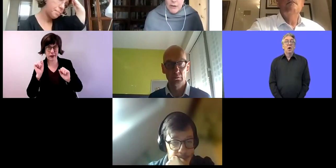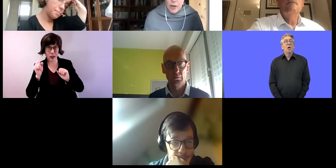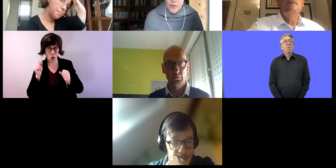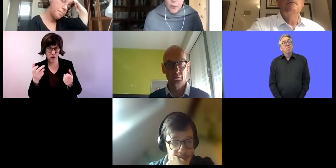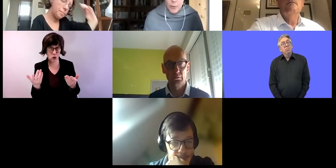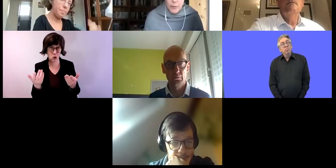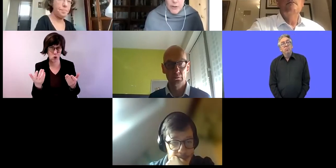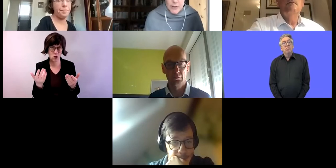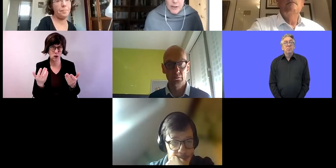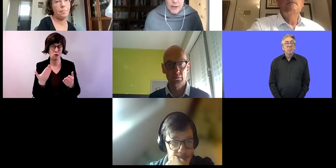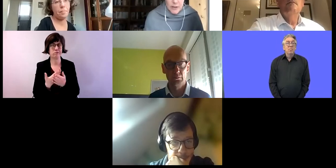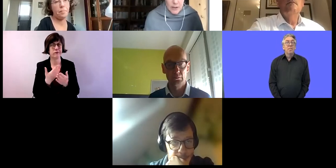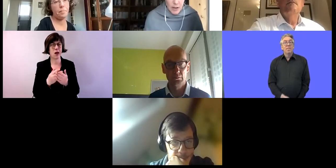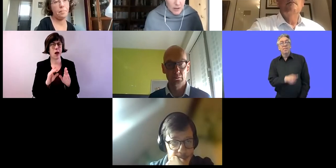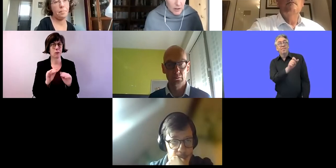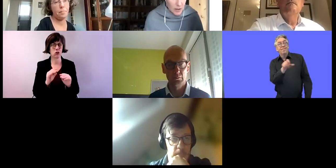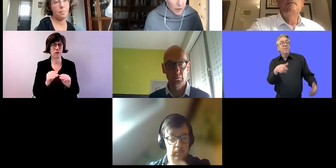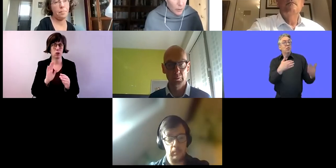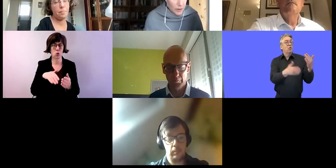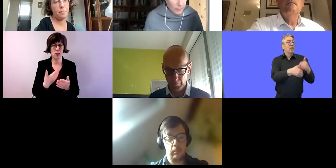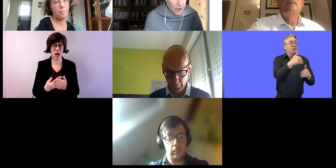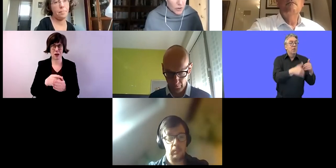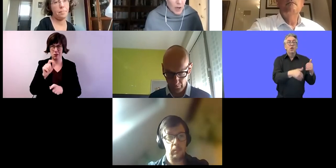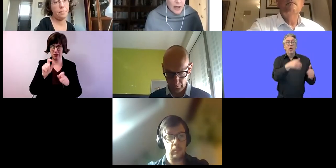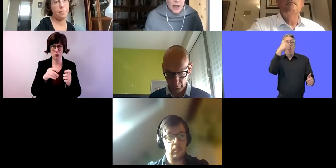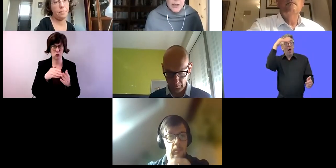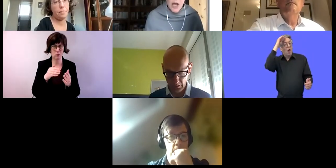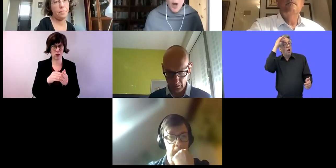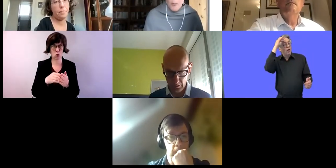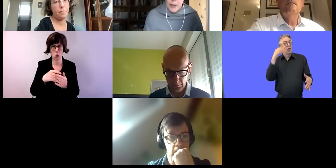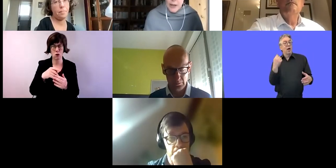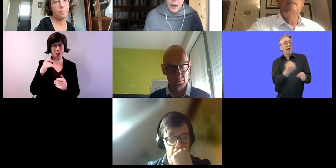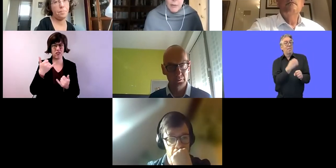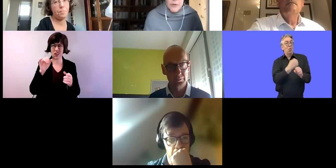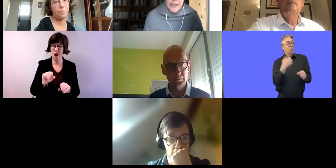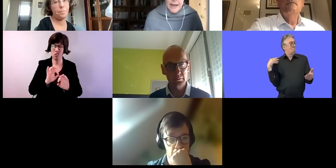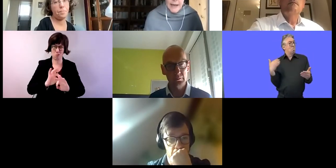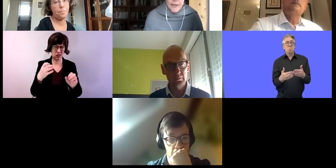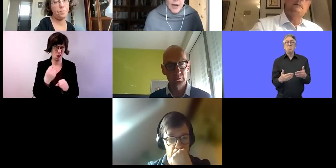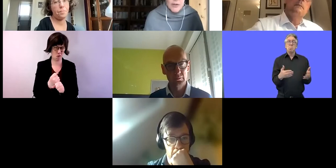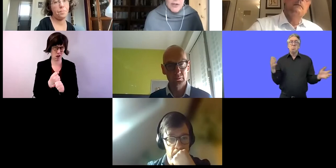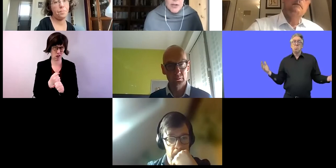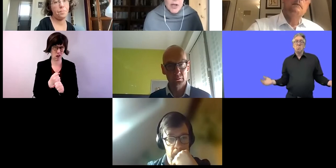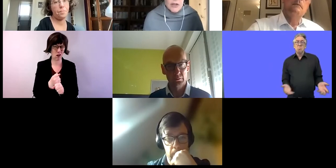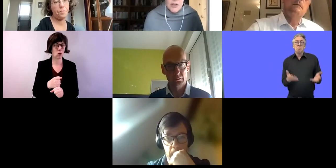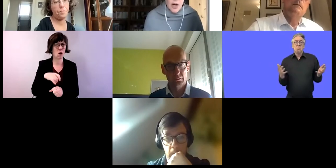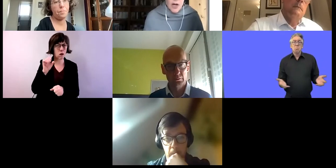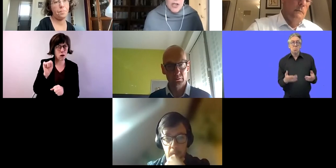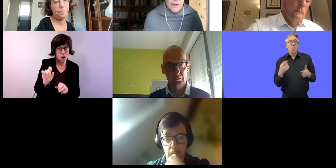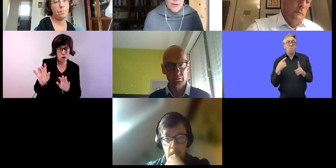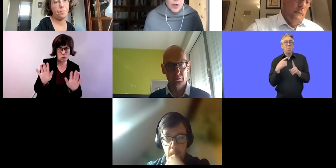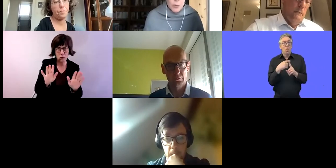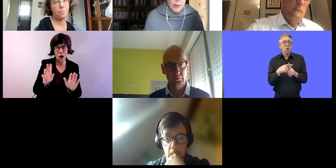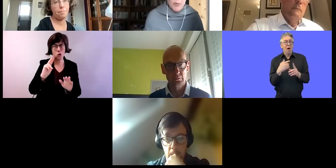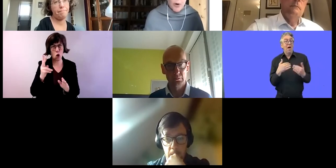über die Beschäftigungsergebnisse für Menschen mit Behinderungen in Irland verbessert werden konnten. Und vielleicht kann ich hier das eine oder andere noch